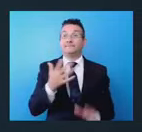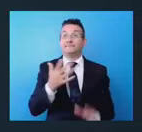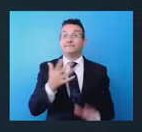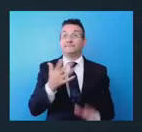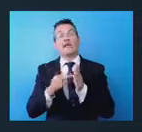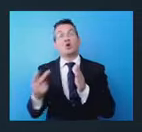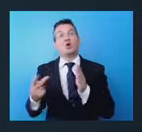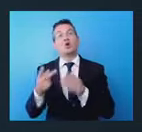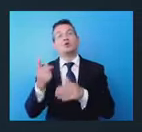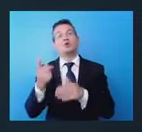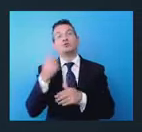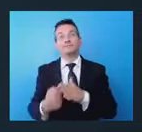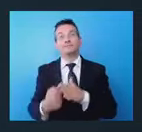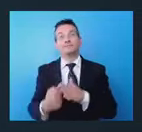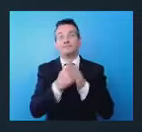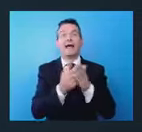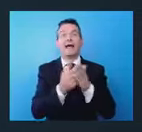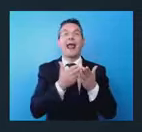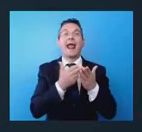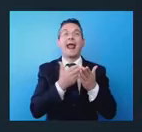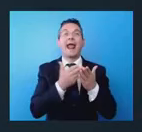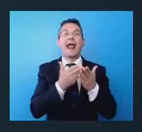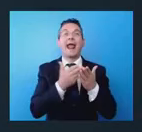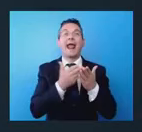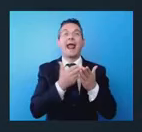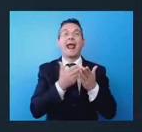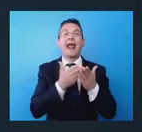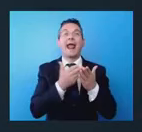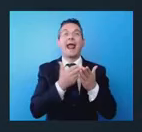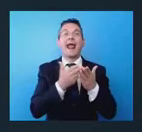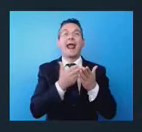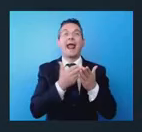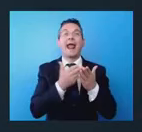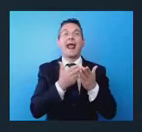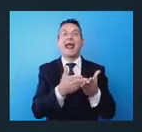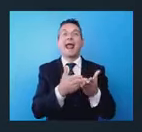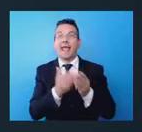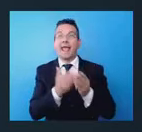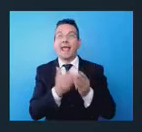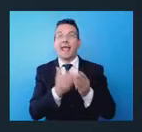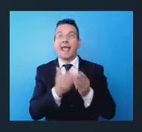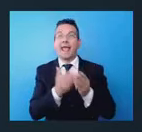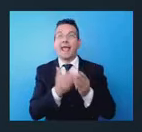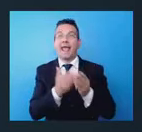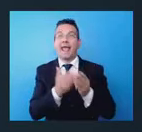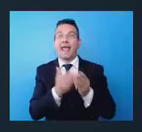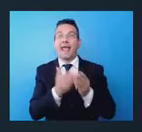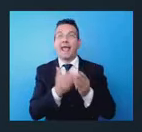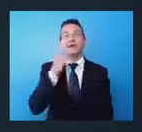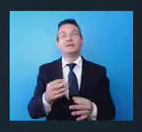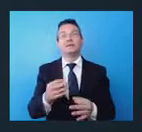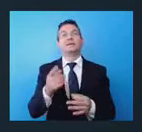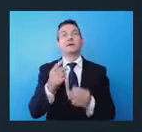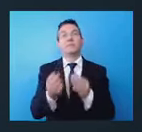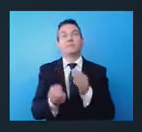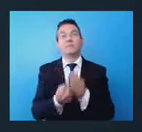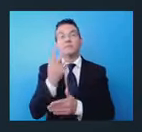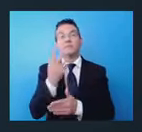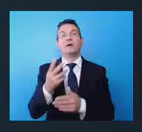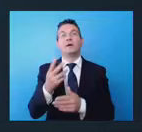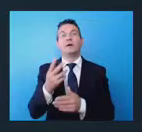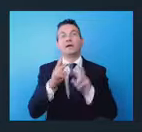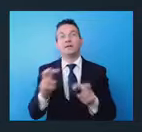per migliorare la sicurezza nella produzione attraverso la ricerca, l'innovazione e l'applicazione